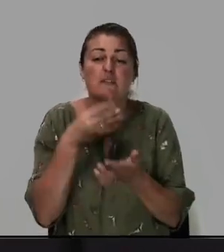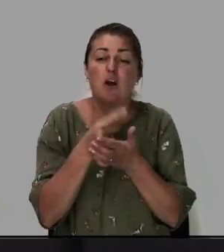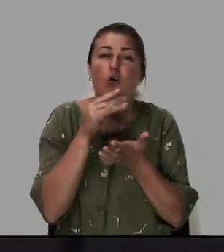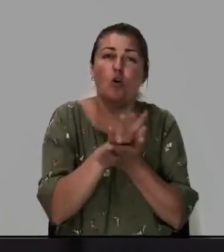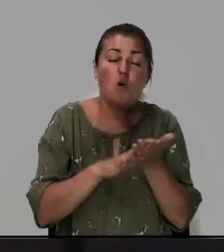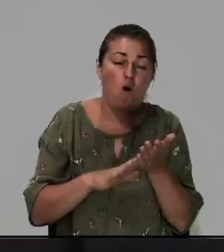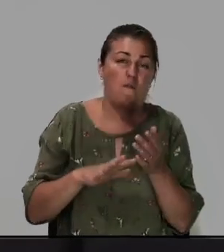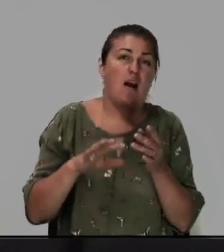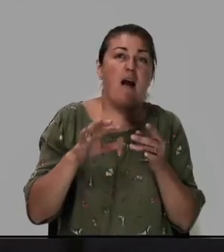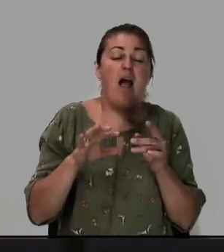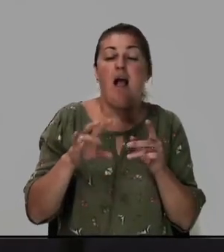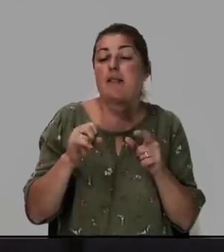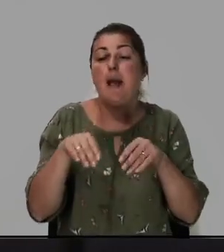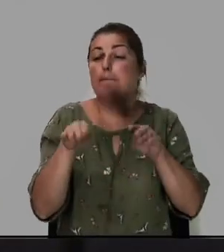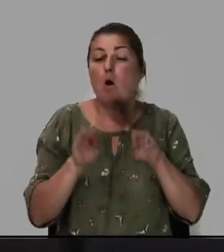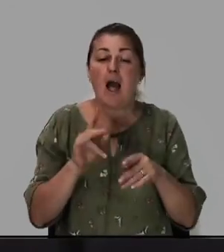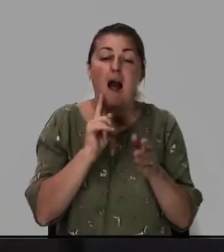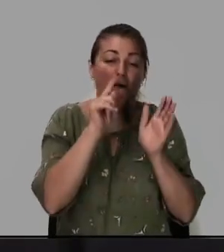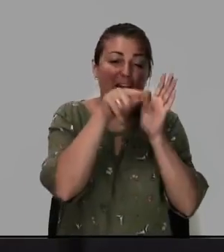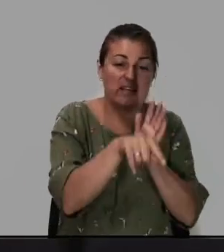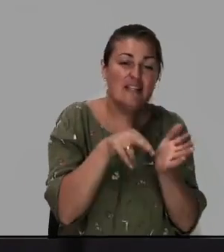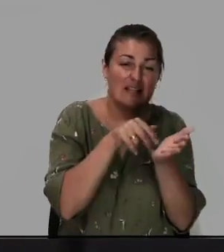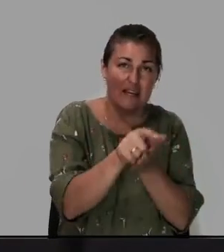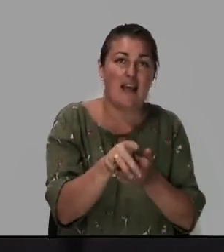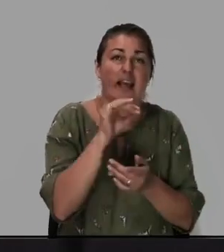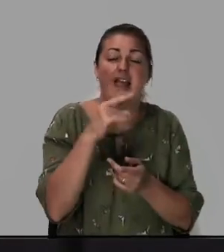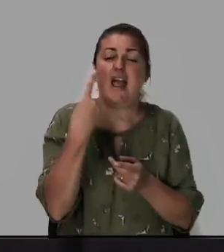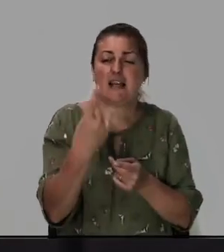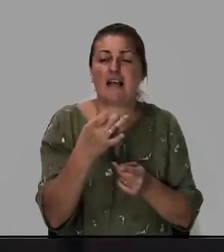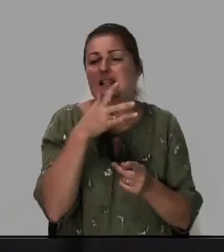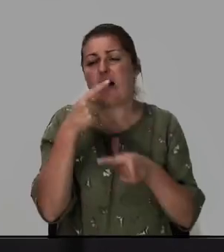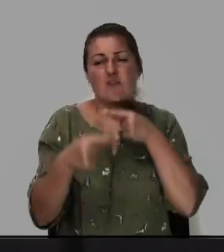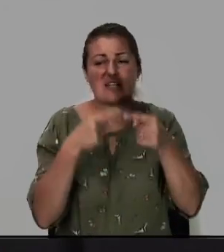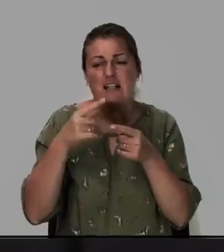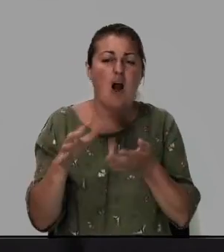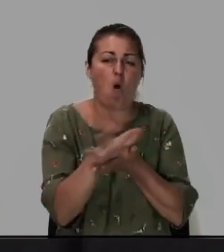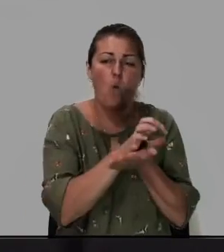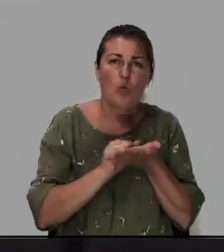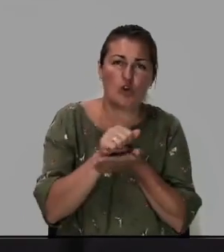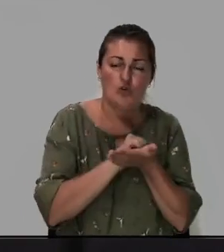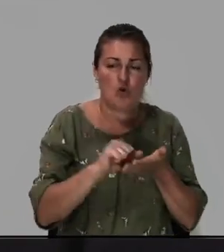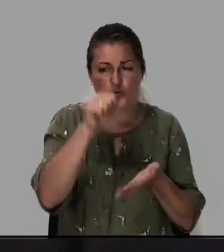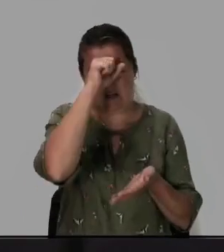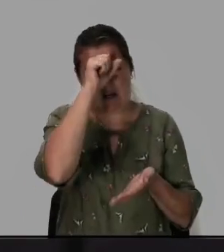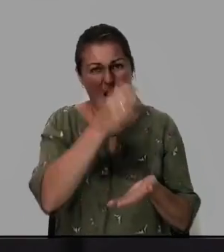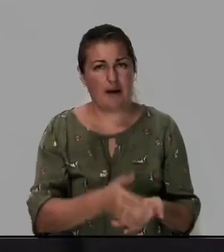покрыть, а войти во святое святые и раз и навсегда уничтожить грех.